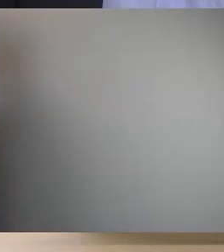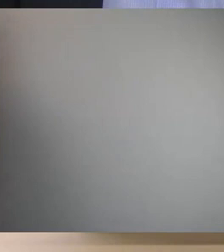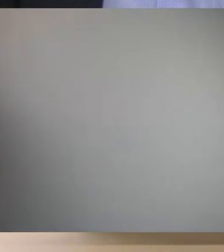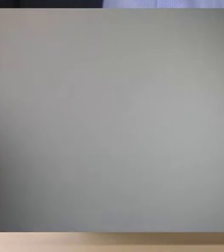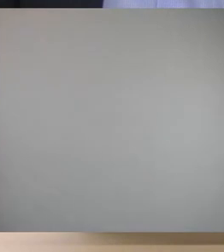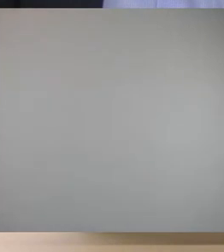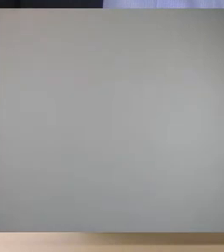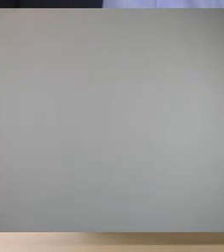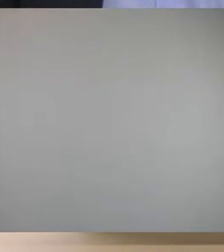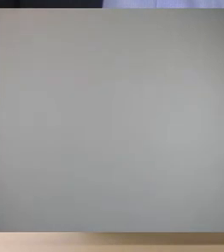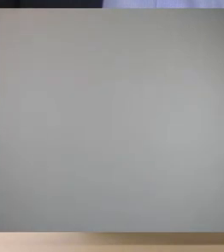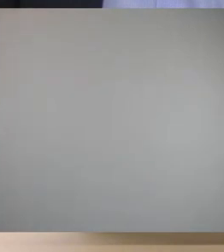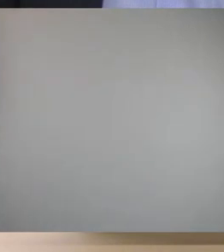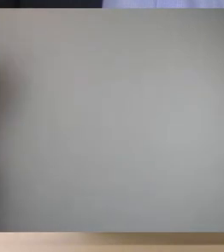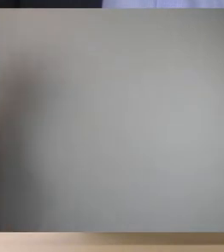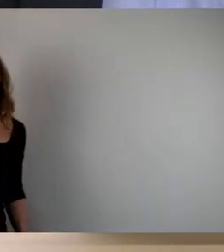Geschäftsordnungseintrag, Herr Böhm.